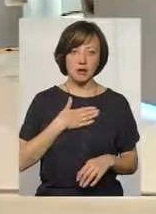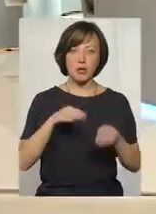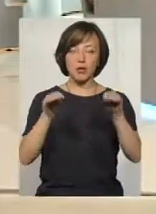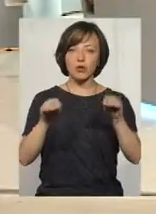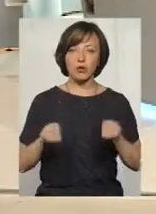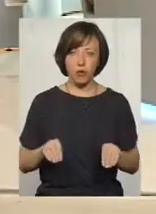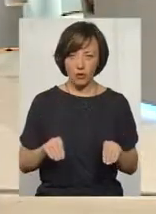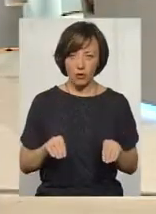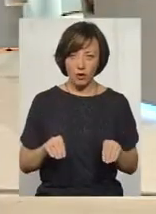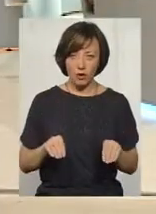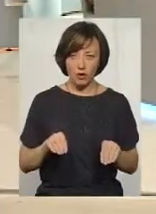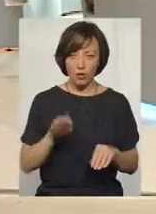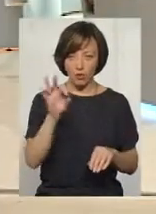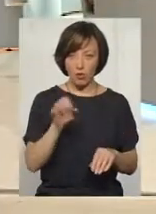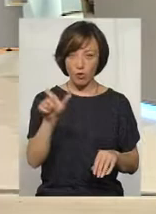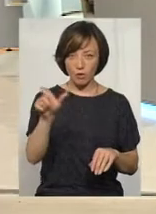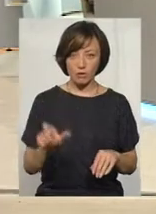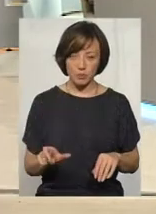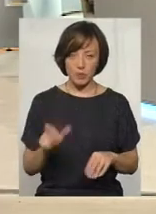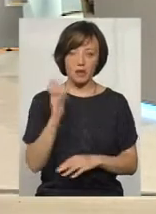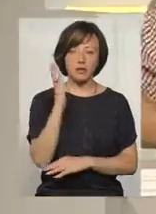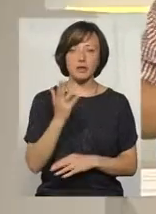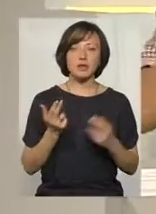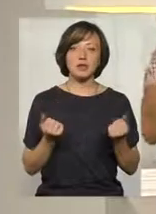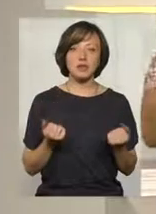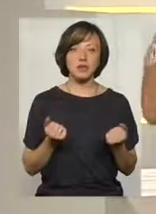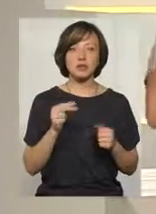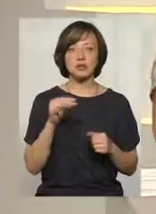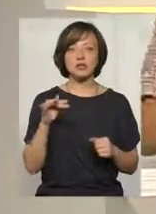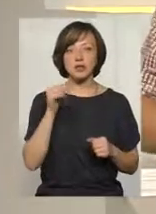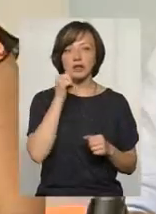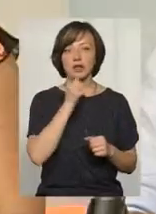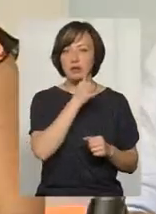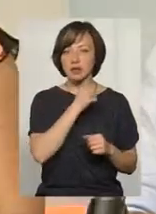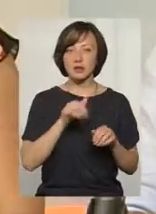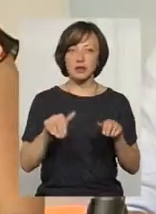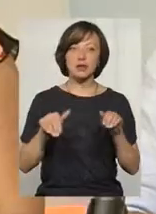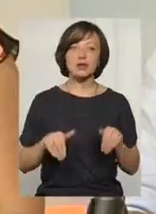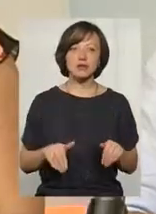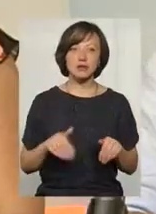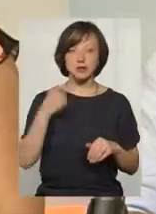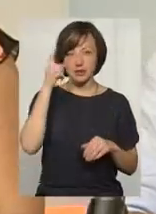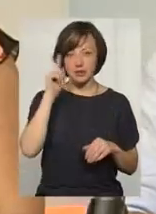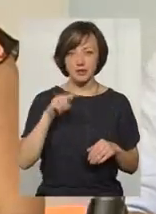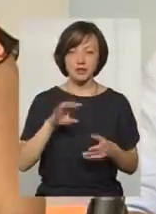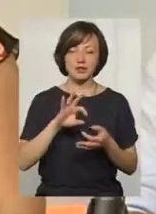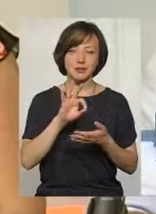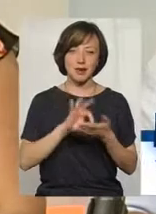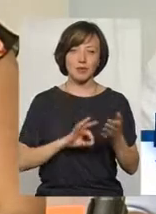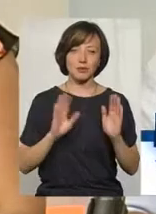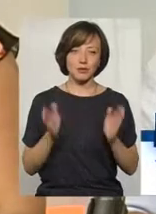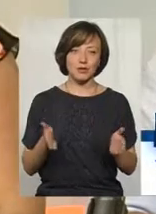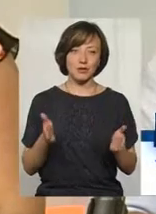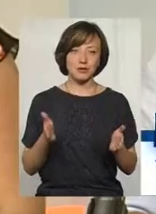Маєте на увазі, як голосування? Так. Чи таємне, чи відкрите? Ну, утримався, але ще знав одразу, що буде